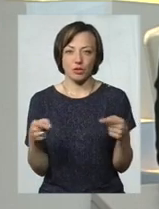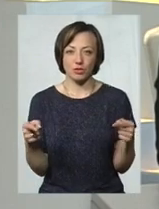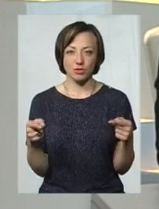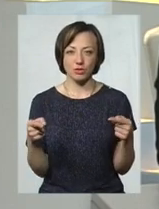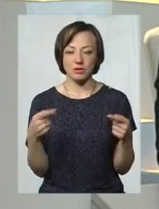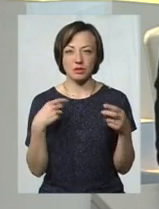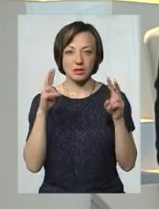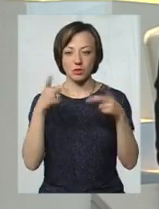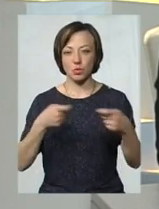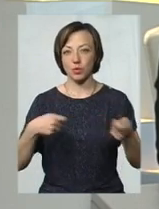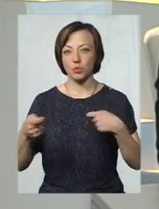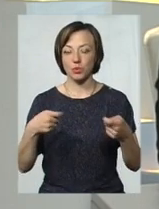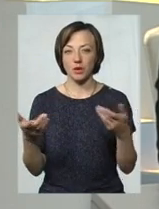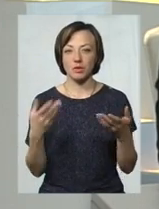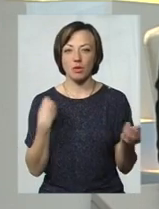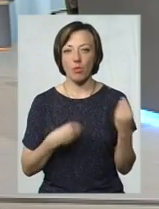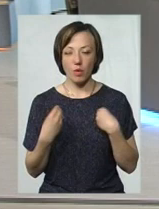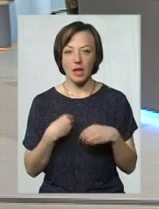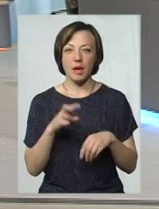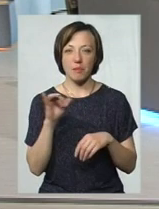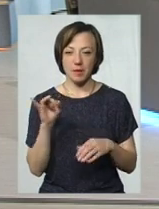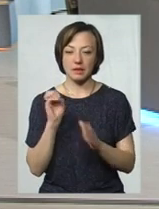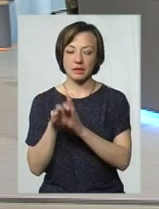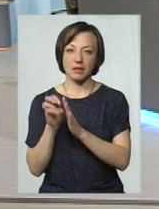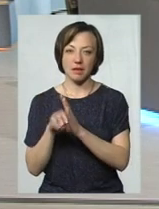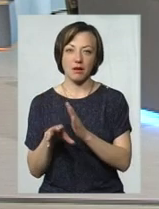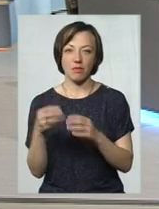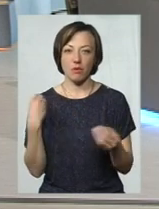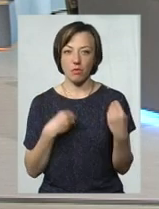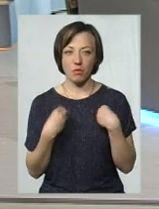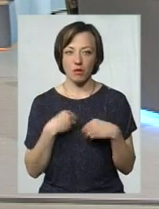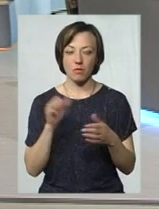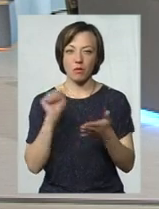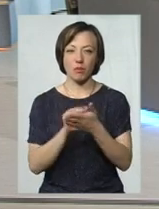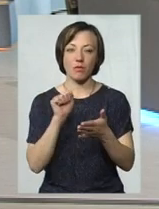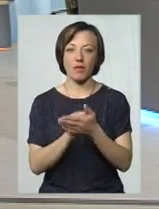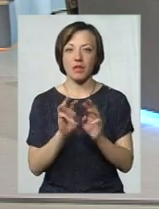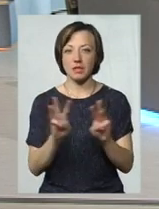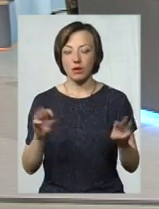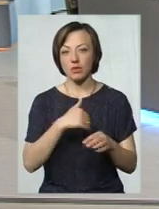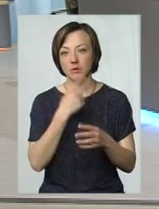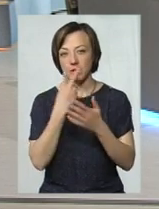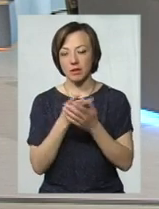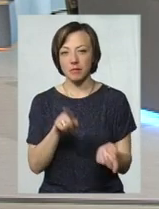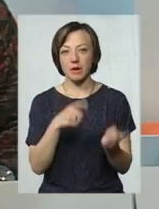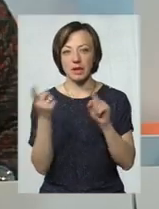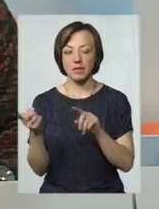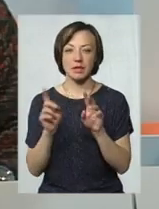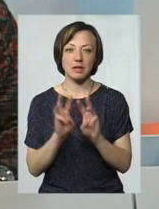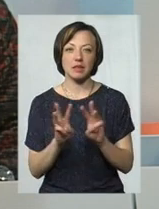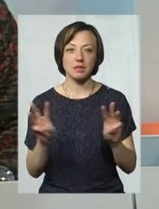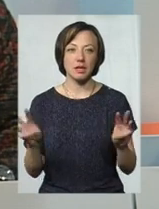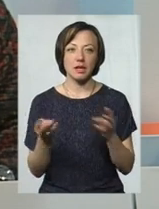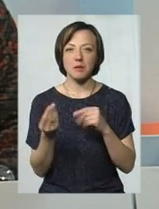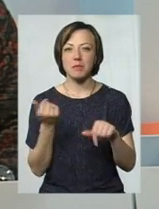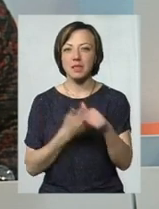не знаю, торгую, наприклад, якимось одягом, я би скидав туди одяг, а ким цього публікував на сайті. Хочеш подивитися більше, перейти на сайт. Тобто на